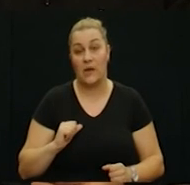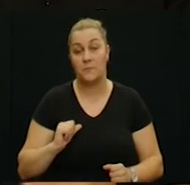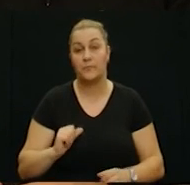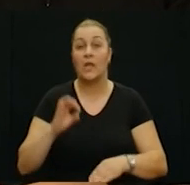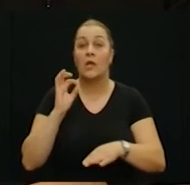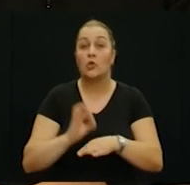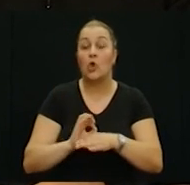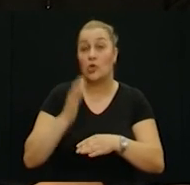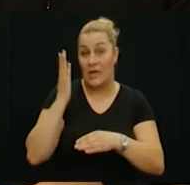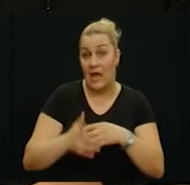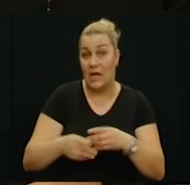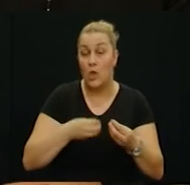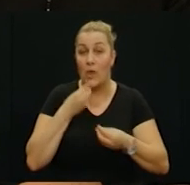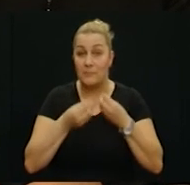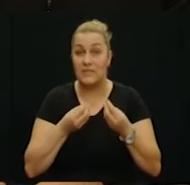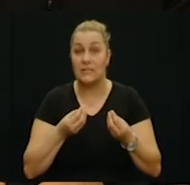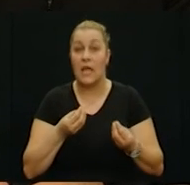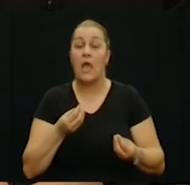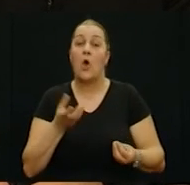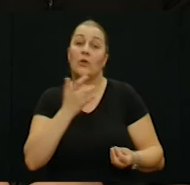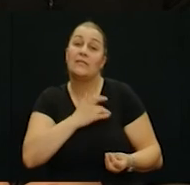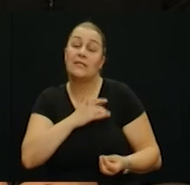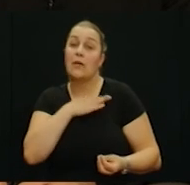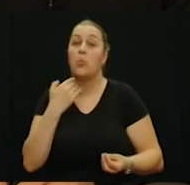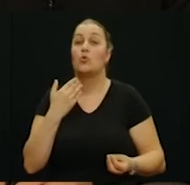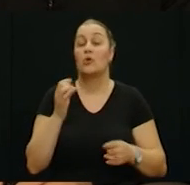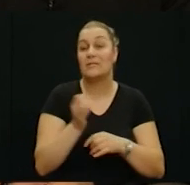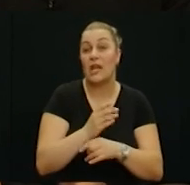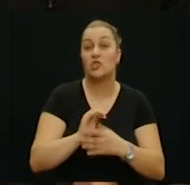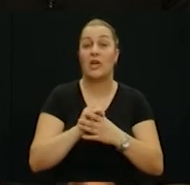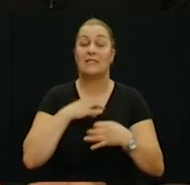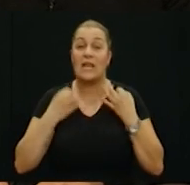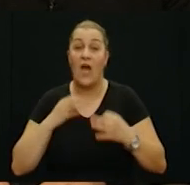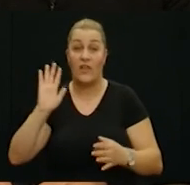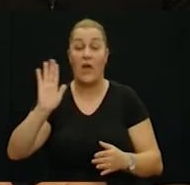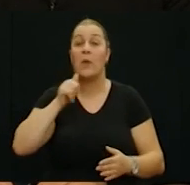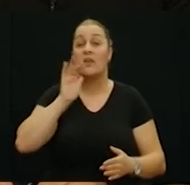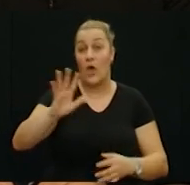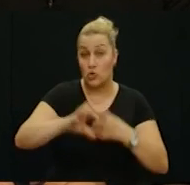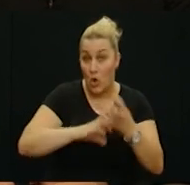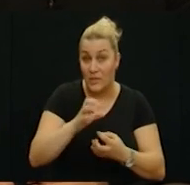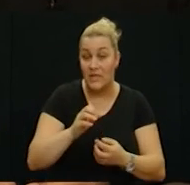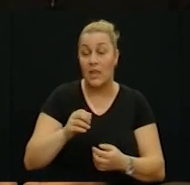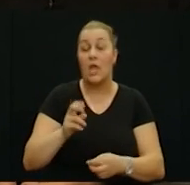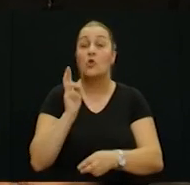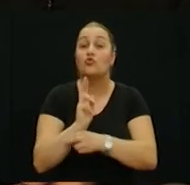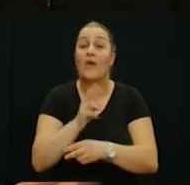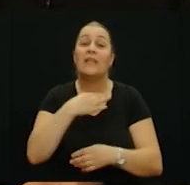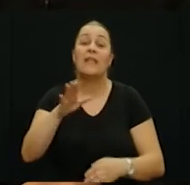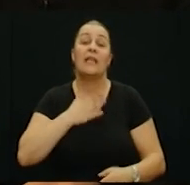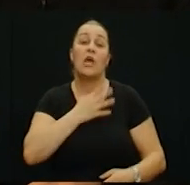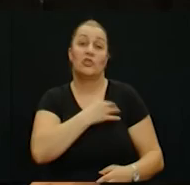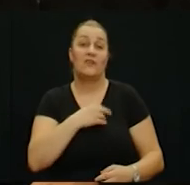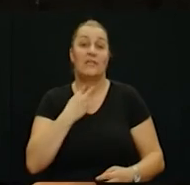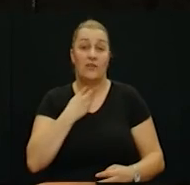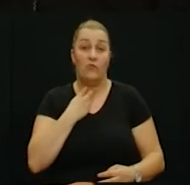Doktore na kraju emisije što reće od srca puno sreće puno zdalja vama vašoj obitelji čuvajte nam i da je naš